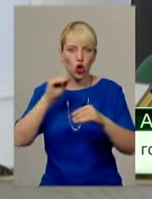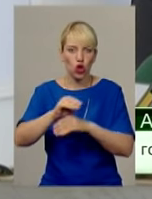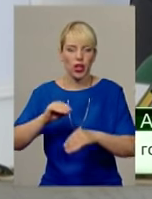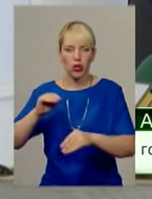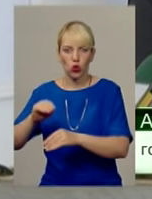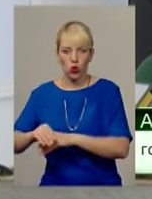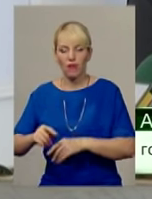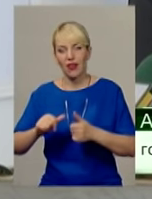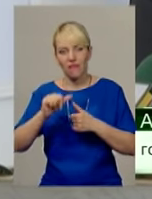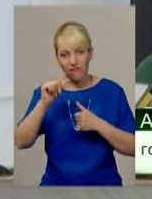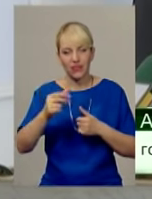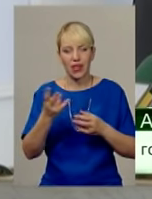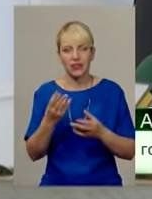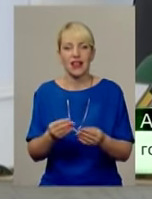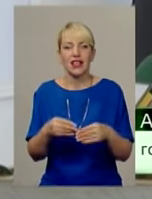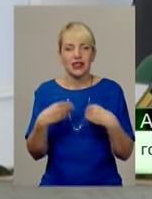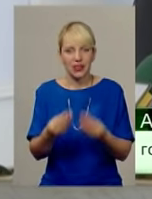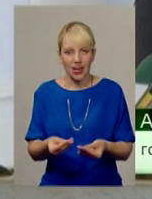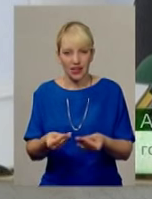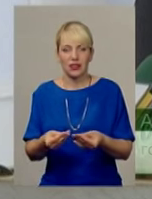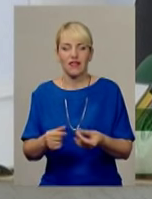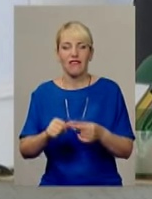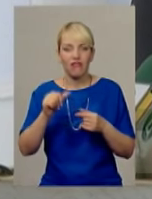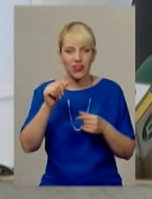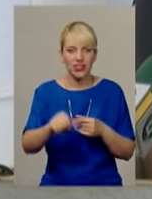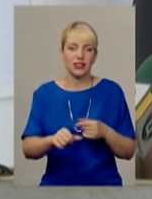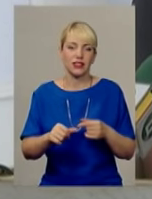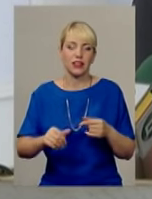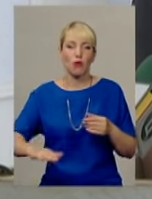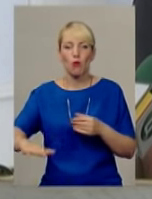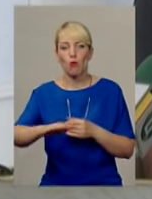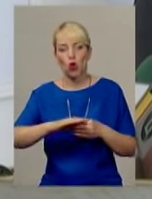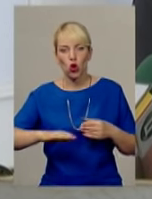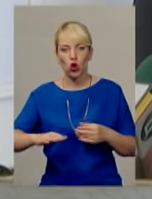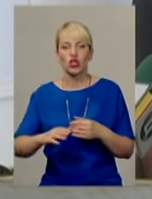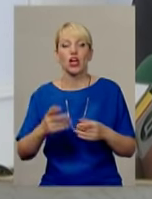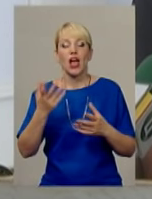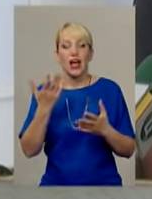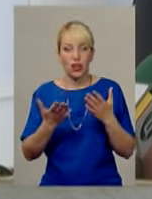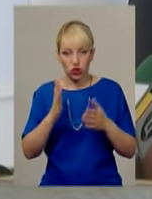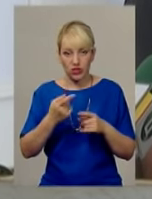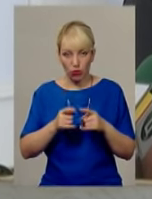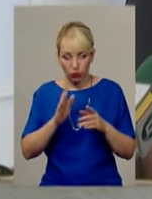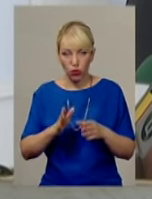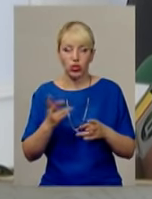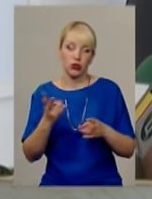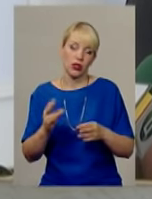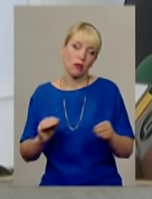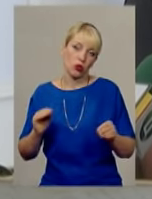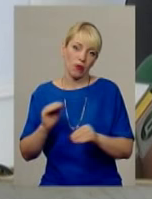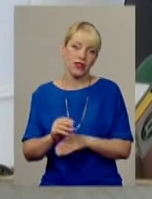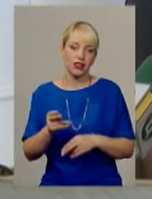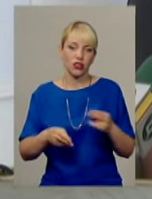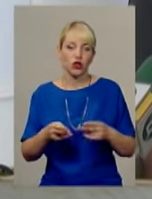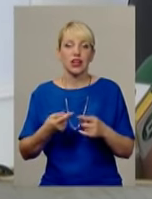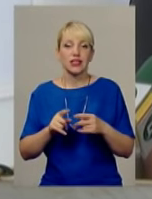площі і за рахунок тільки після того, як буде це зроблено, от тоді наповнюйте хірургами ще це. Звичайно, воно класно. Коли